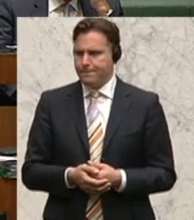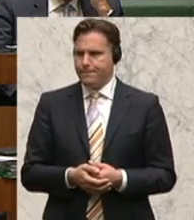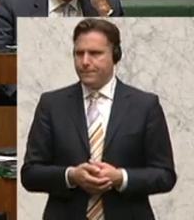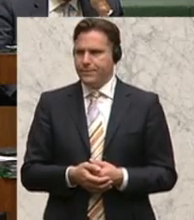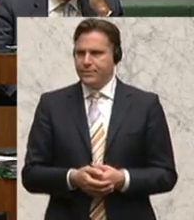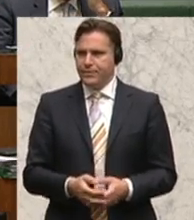Vielen